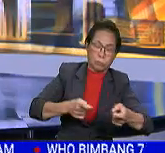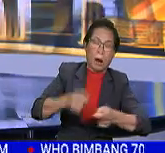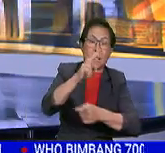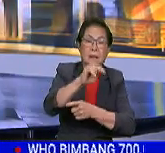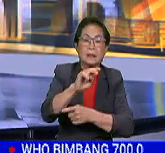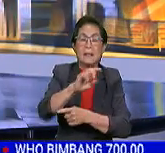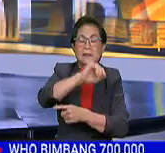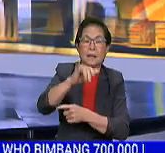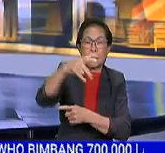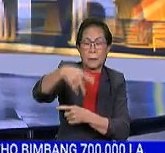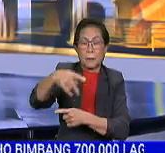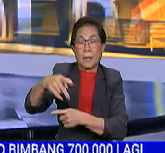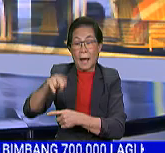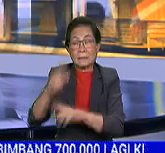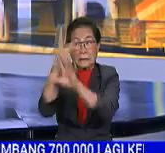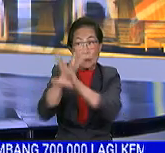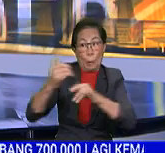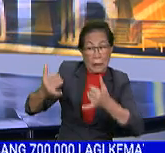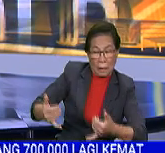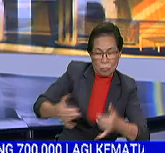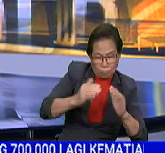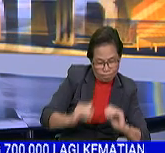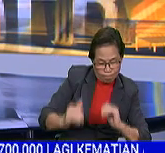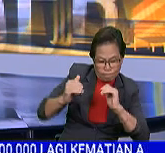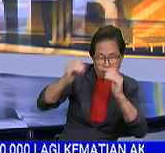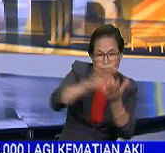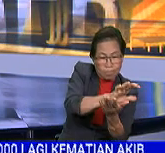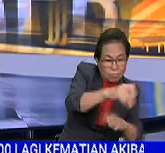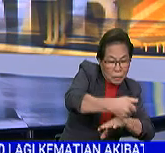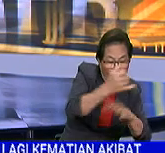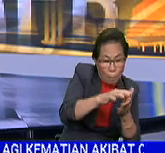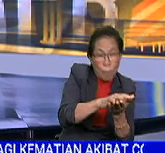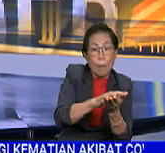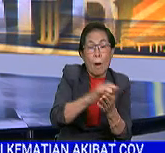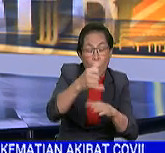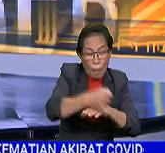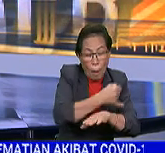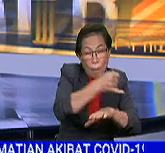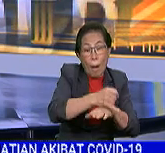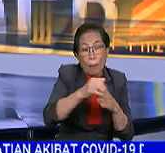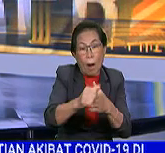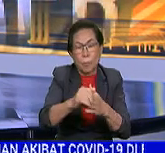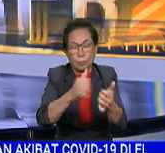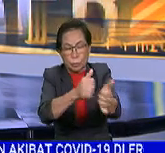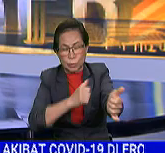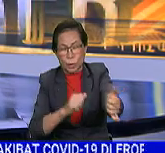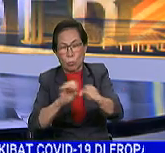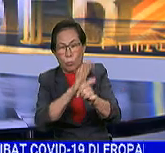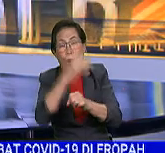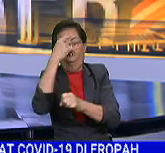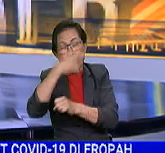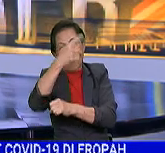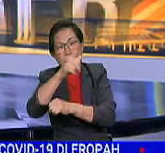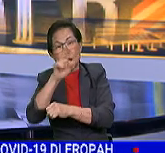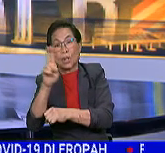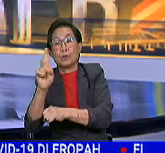Negeri JPPN Sarawak sedang mengemaskini garis panduan pencegahan COVID-19 bagi pilihan raya negeri PRN Sarawak